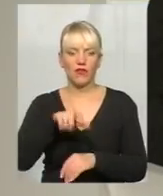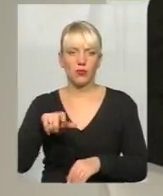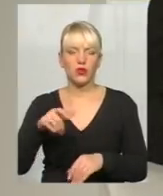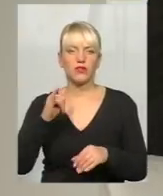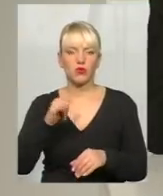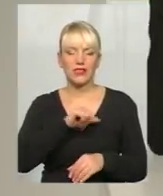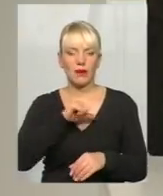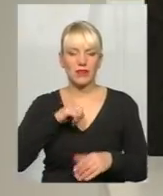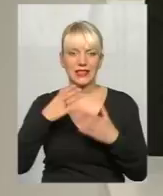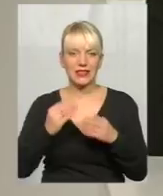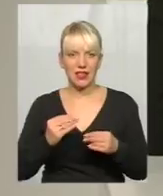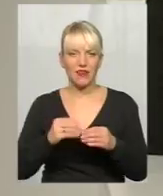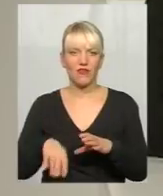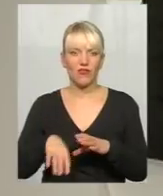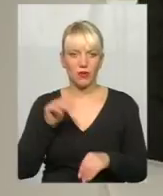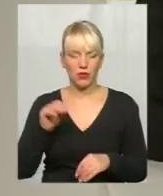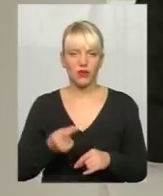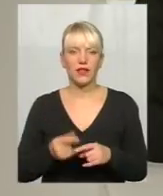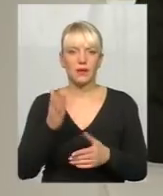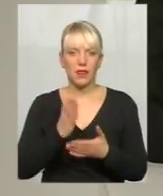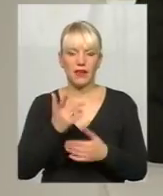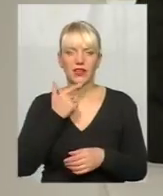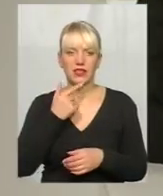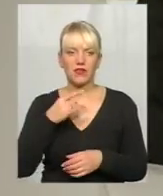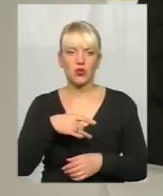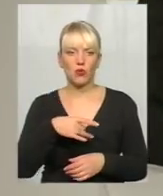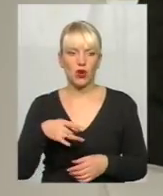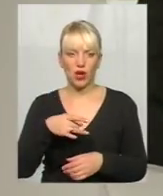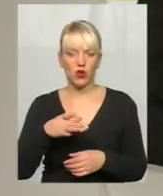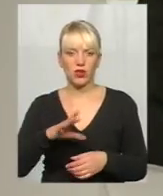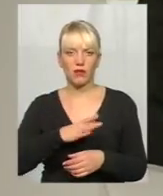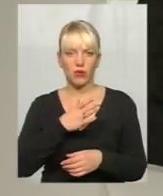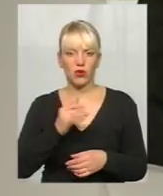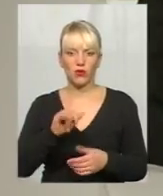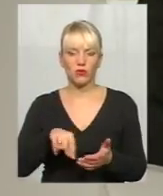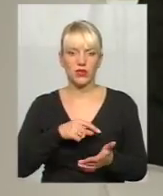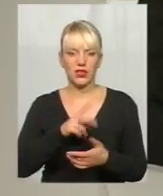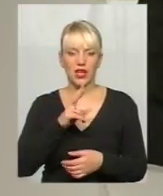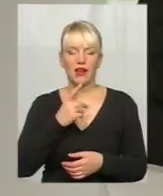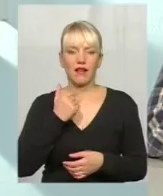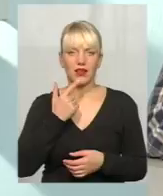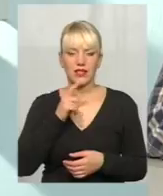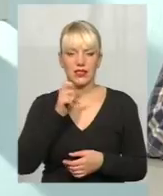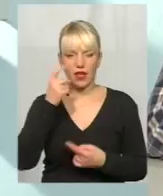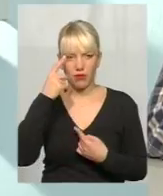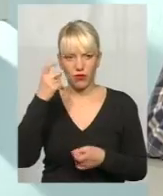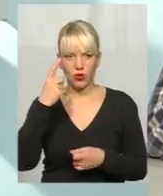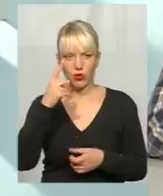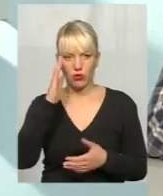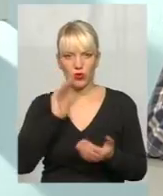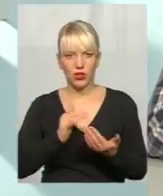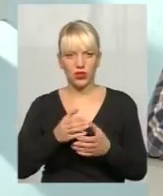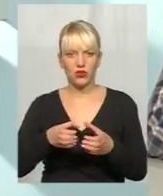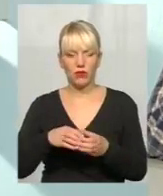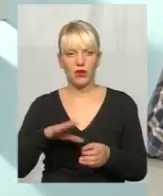виборів. Тому що це те, що ми говорили зараз. Власне, є в Красилівському районі, було, в місті Красилові, за повідомленнями однієї політичної партії,